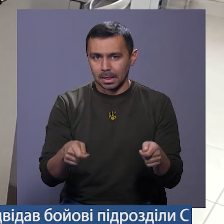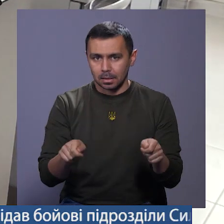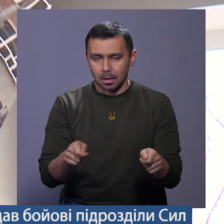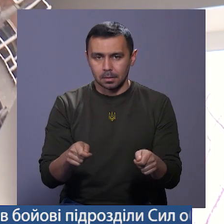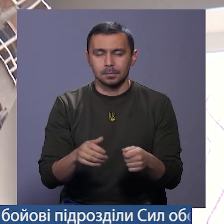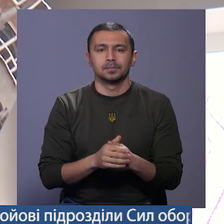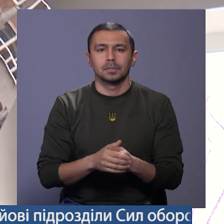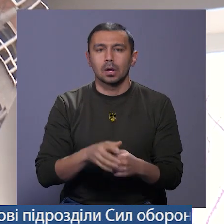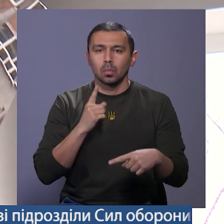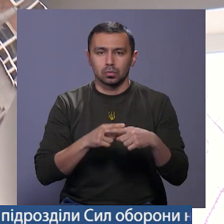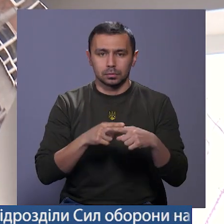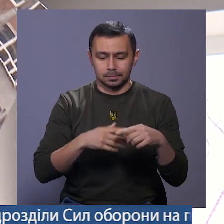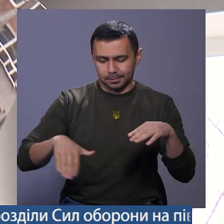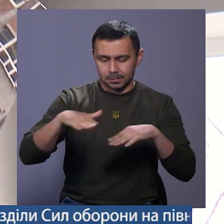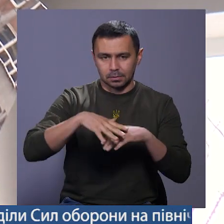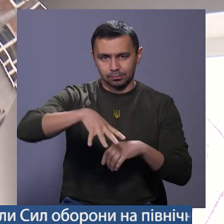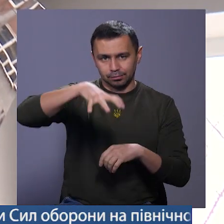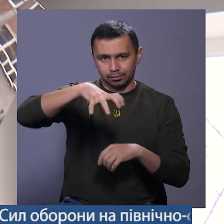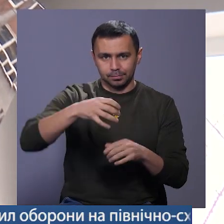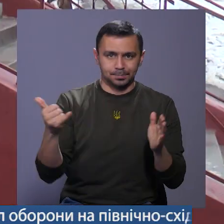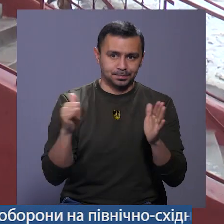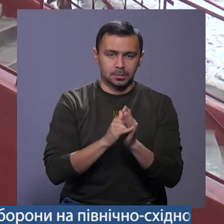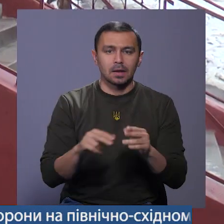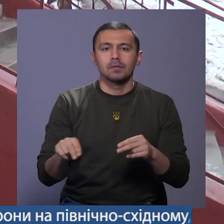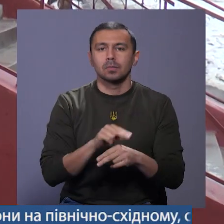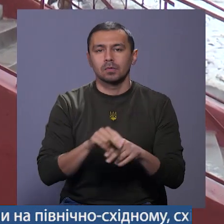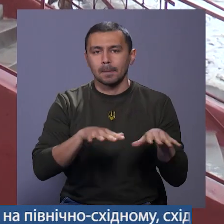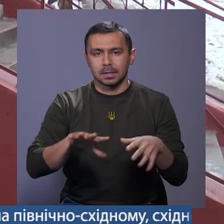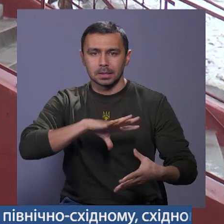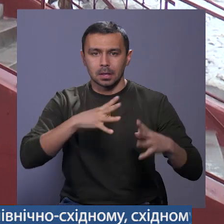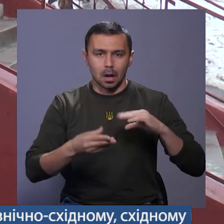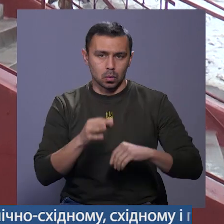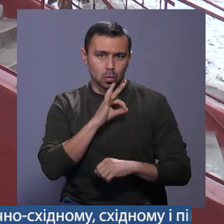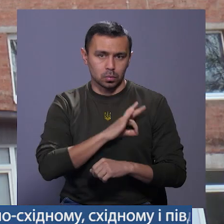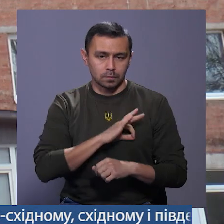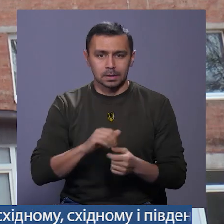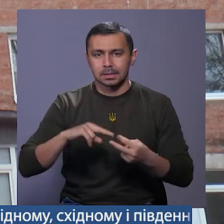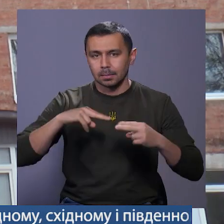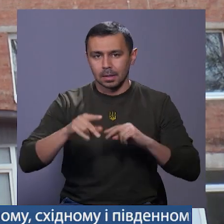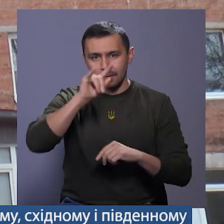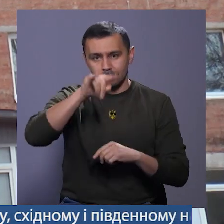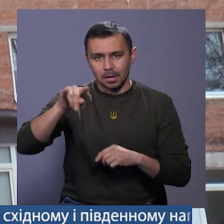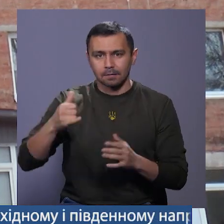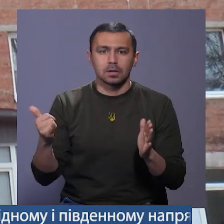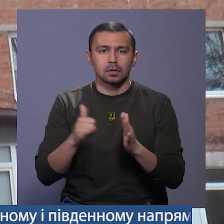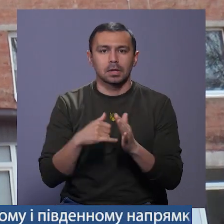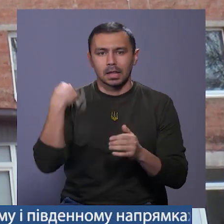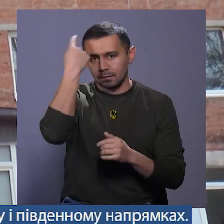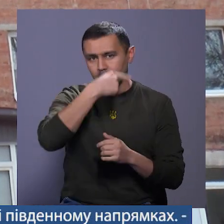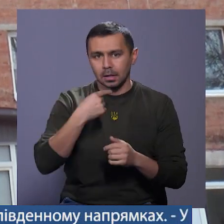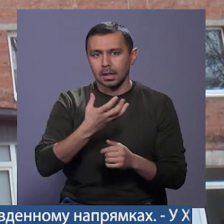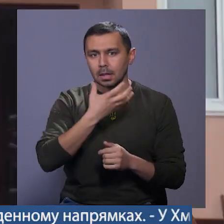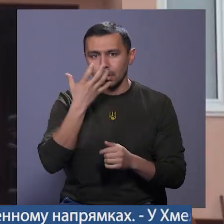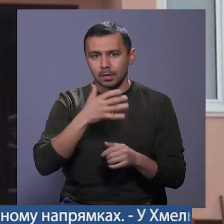над плитами облаштовані питяжки. Також відремонтували місця загального користування, замінили вікна, встановили індивідуальний